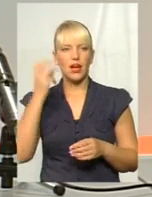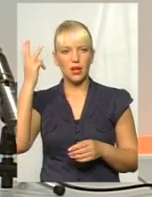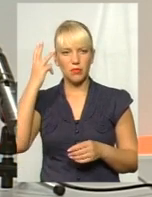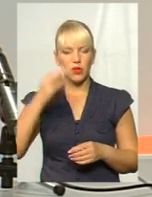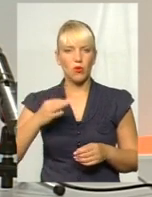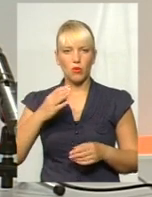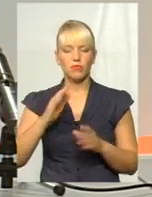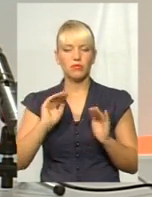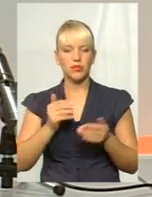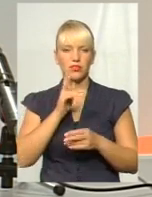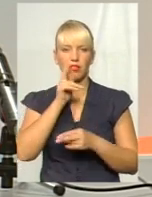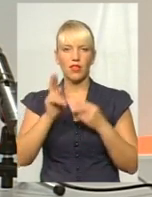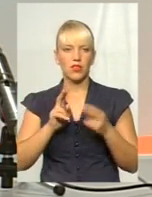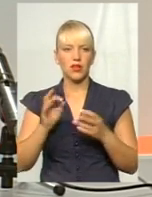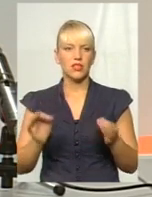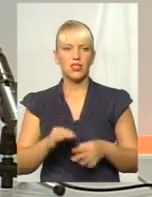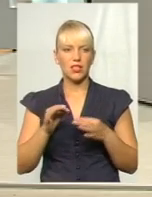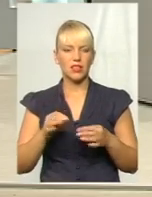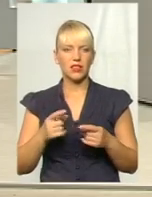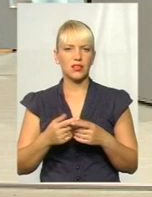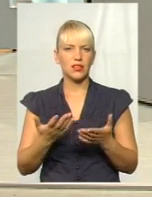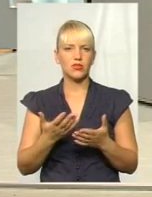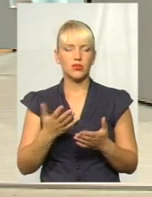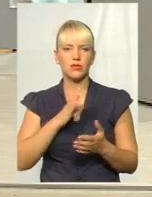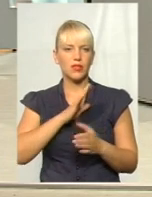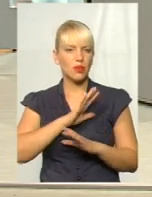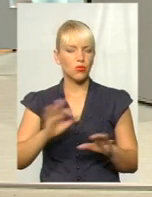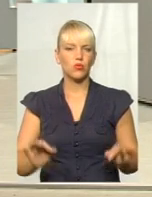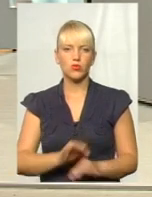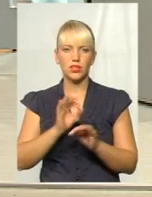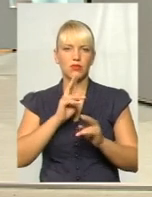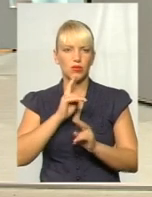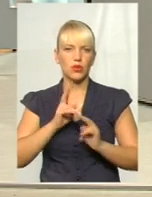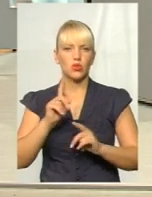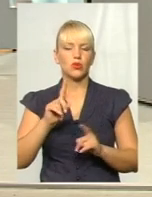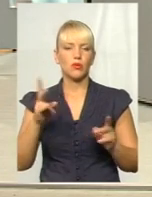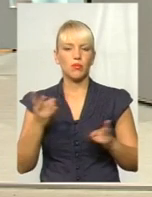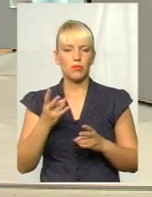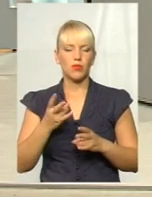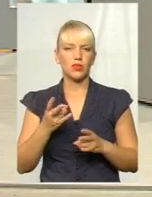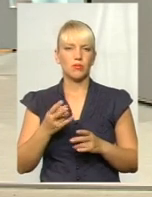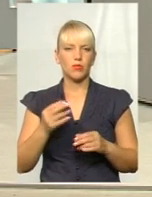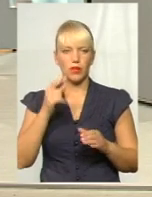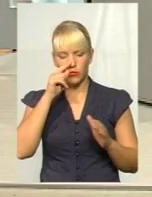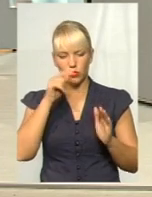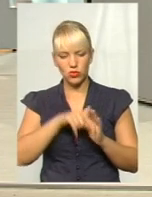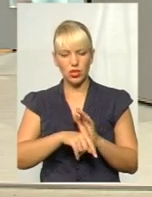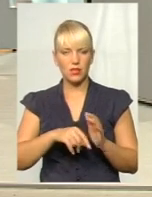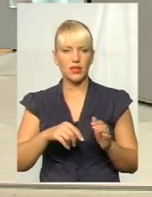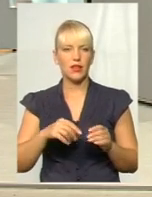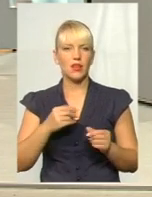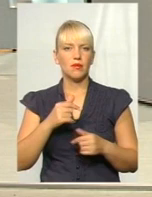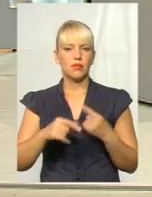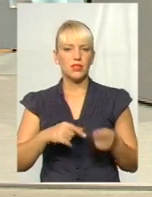нарікань, взагалі не було ніяких пропозицій чи таких оскаржень, які потребували б втручання бізнес-обудсмена. Що